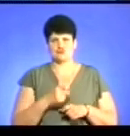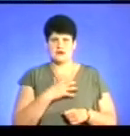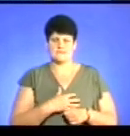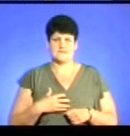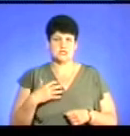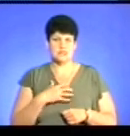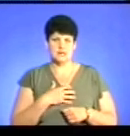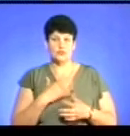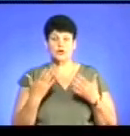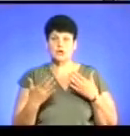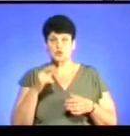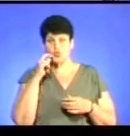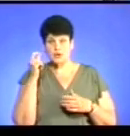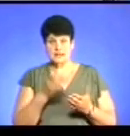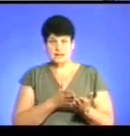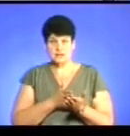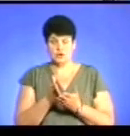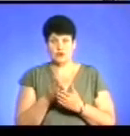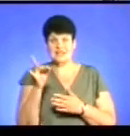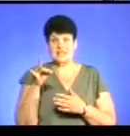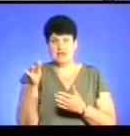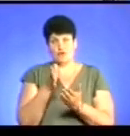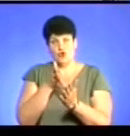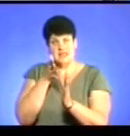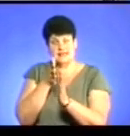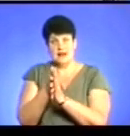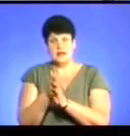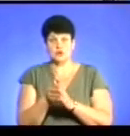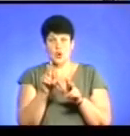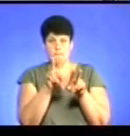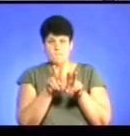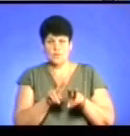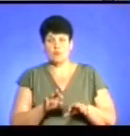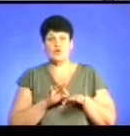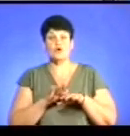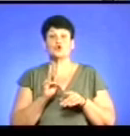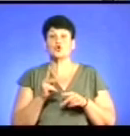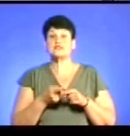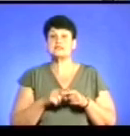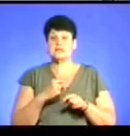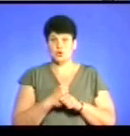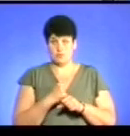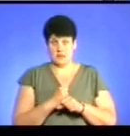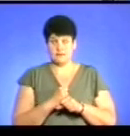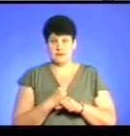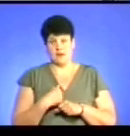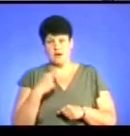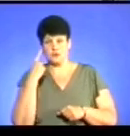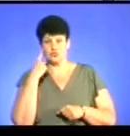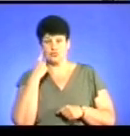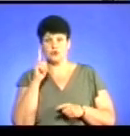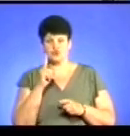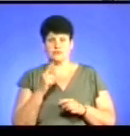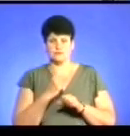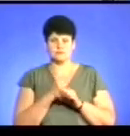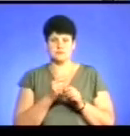Якщо Україна на шляху євроінтеграції, то моніторинг проводиться. І хто це зробив, я думаю, що він ставив